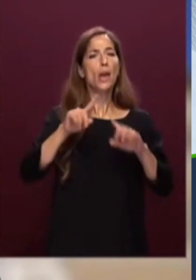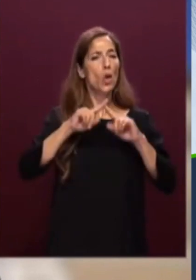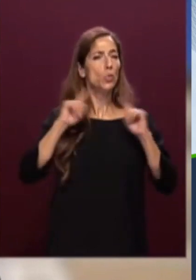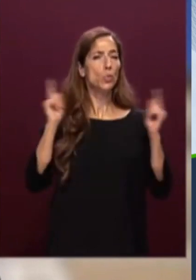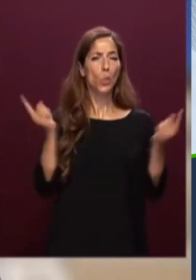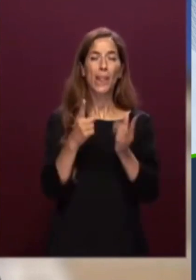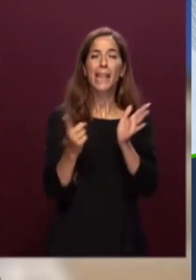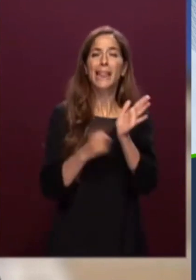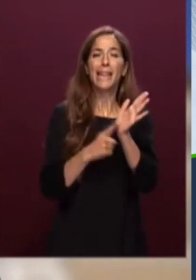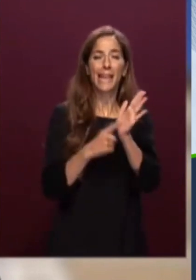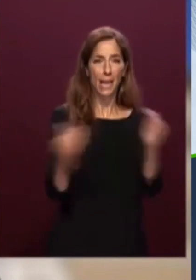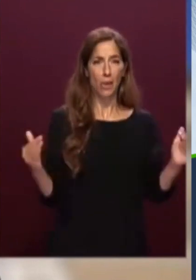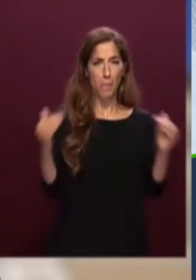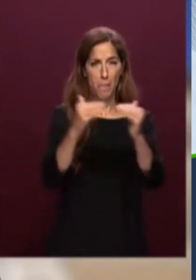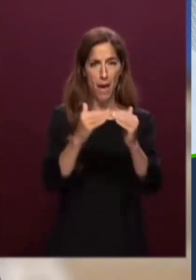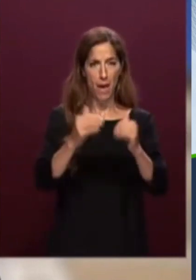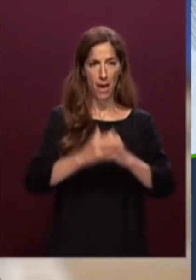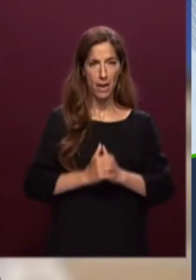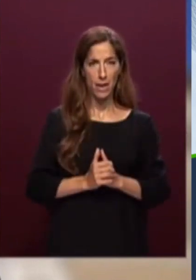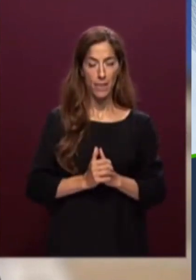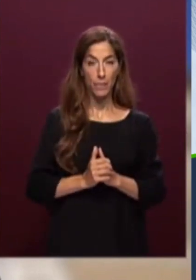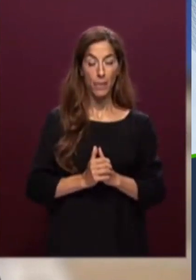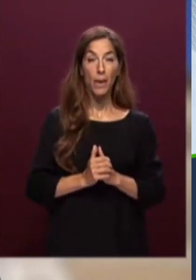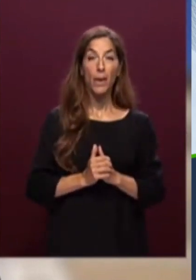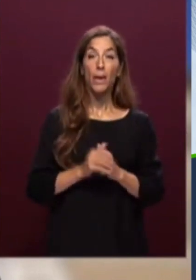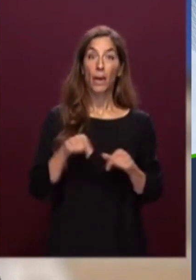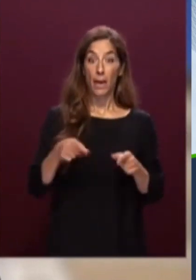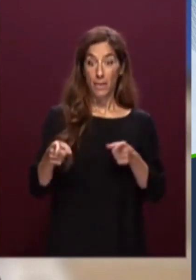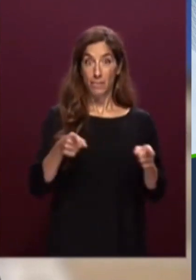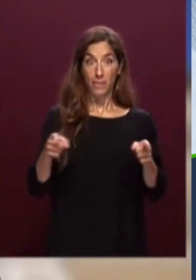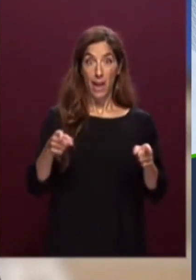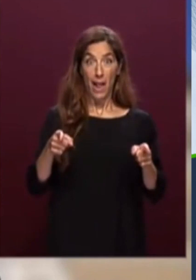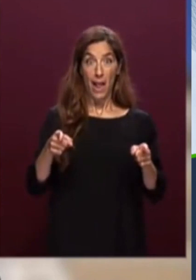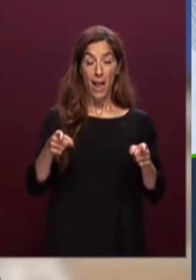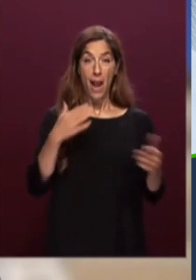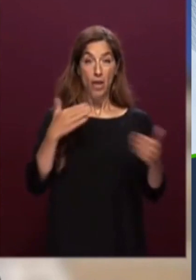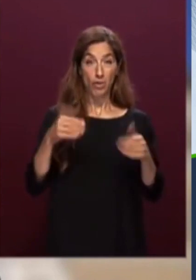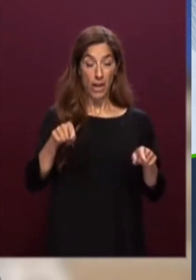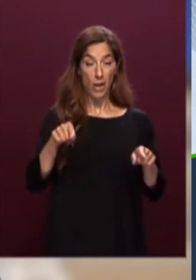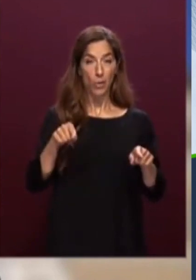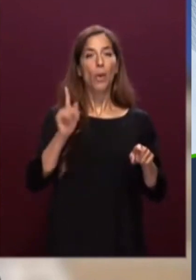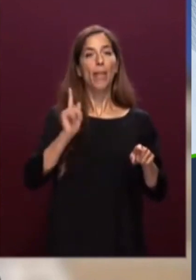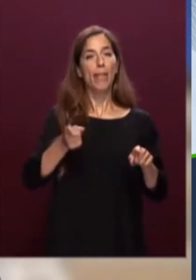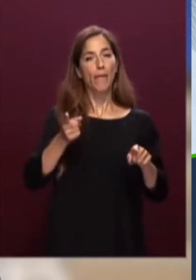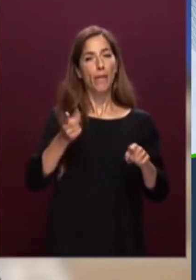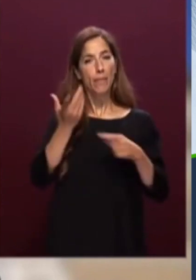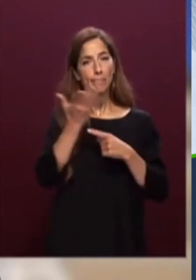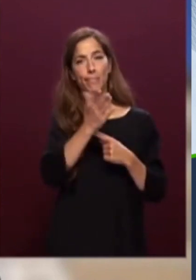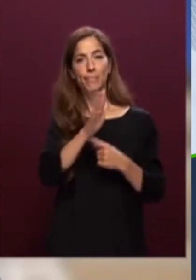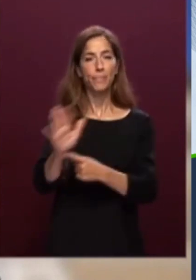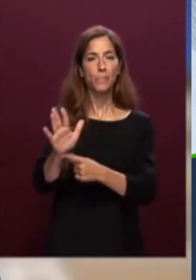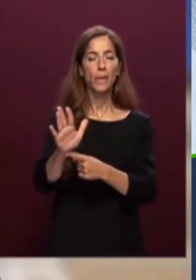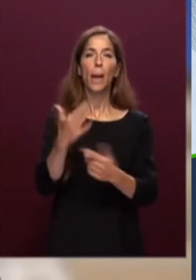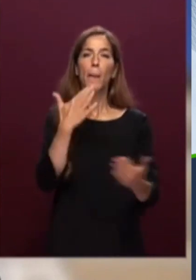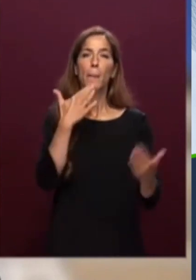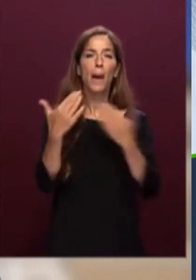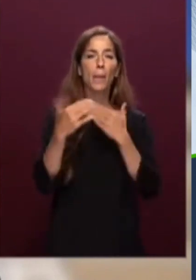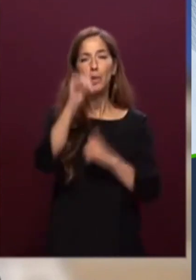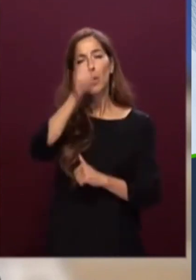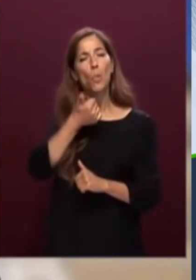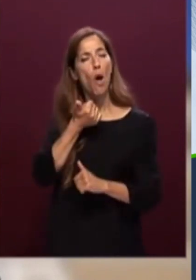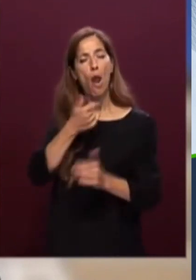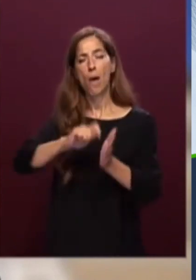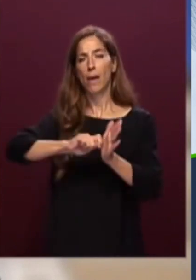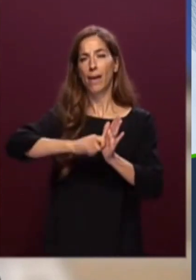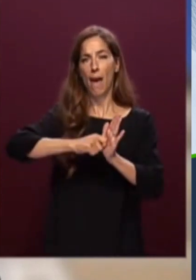iniziando dovrà avere il compito di riaffermare il ruolo centrale del Parlamento quale luogo delle decisioni politiche